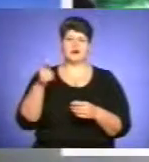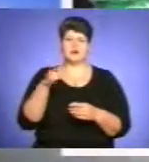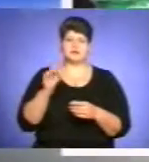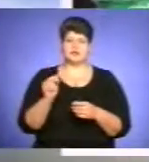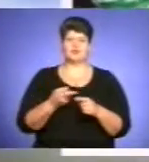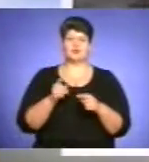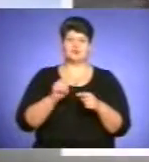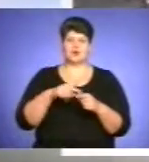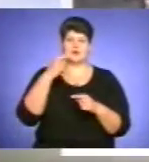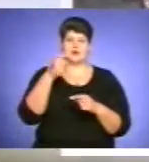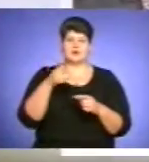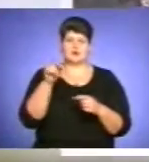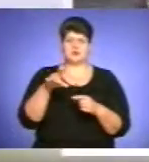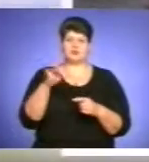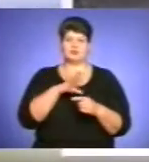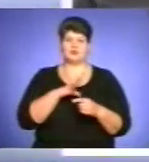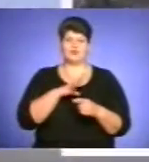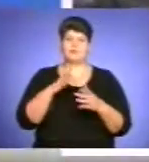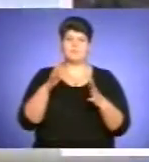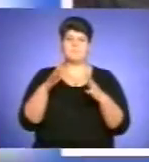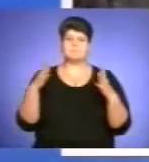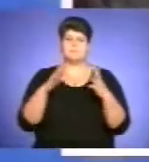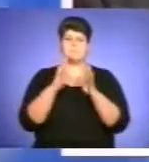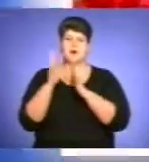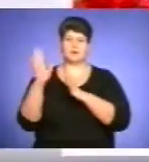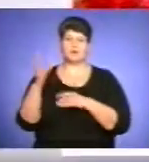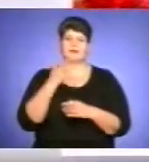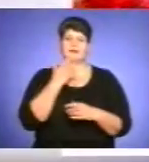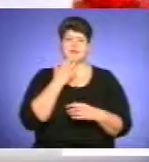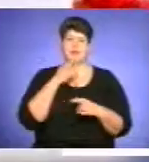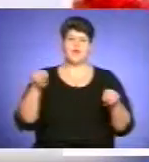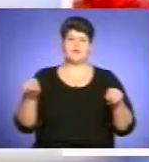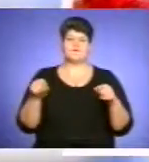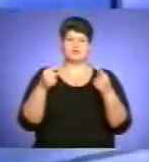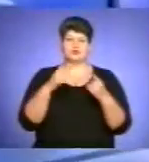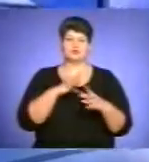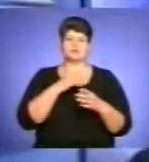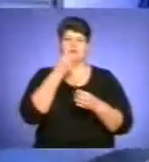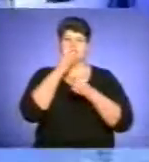відбувся мітинг реквієм та покладання квітів до пам'ятника загиблим афганцам.